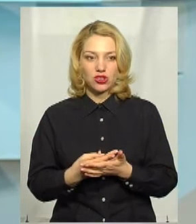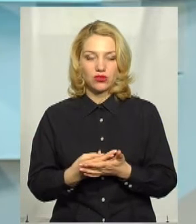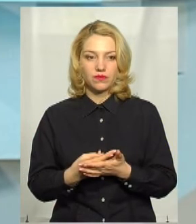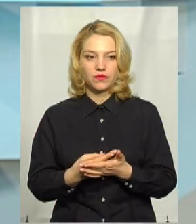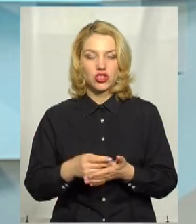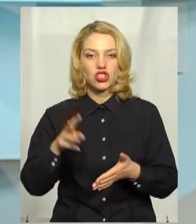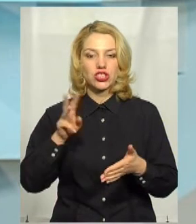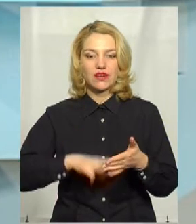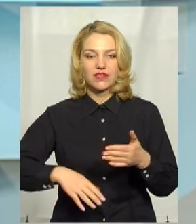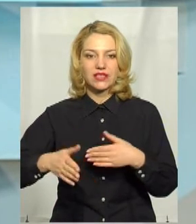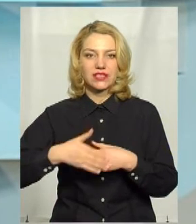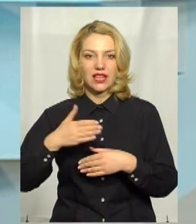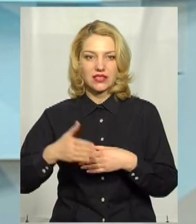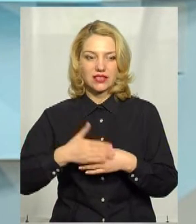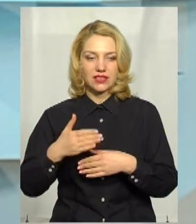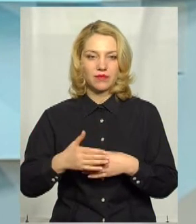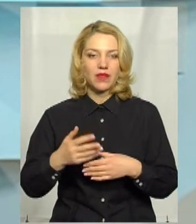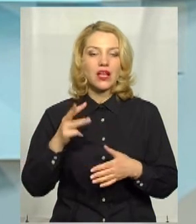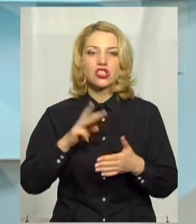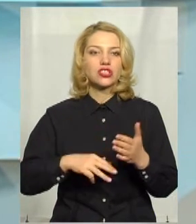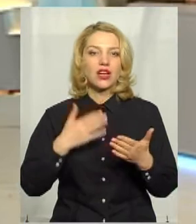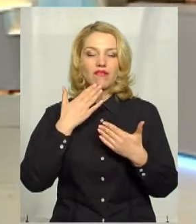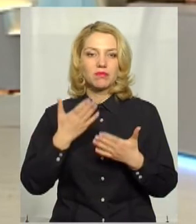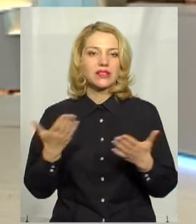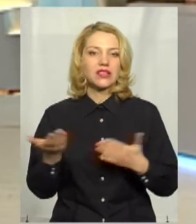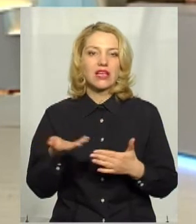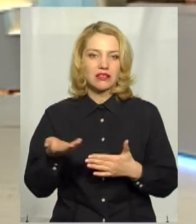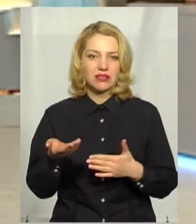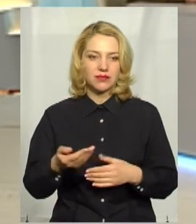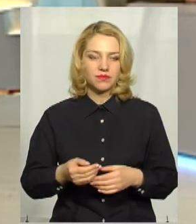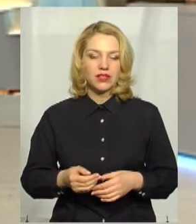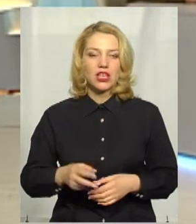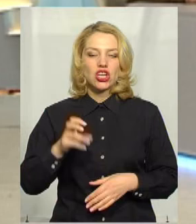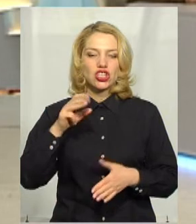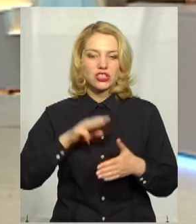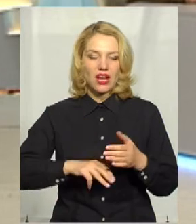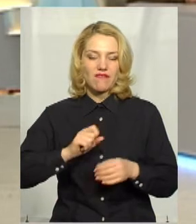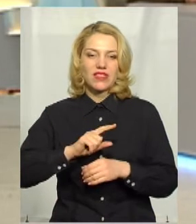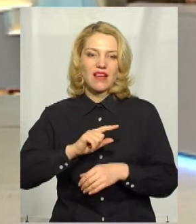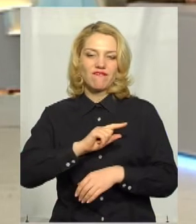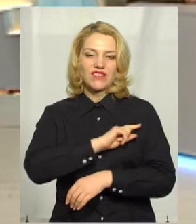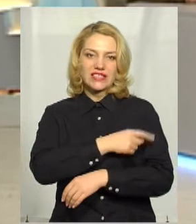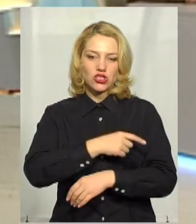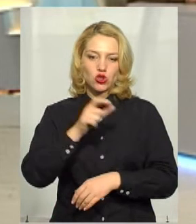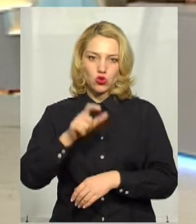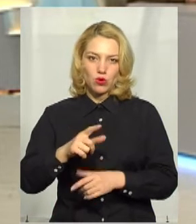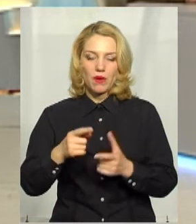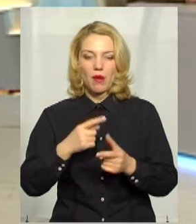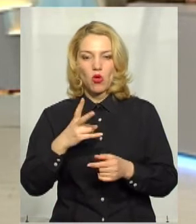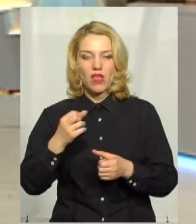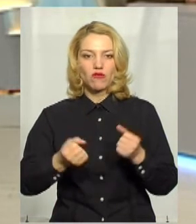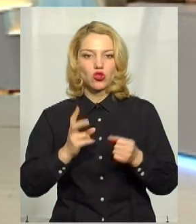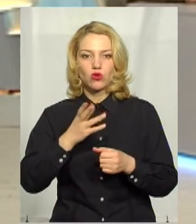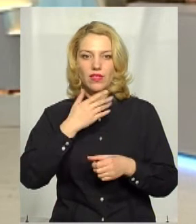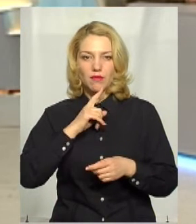Передбачено штрафні санкції. штрафи? Штраф на фізичну особу або на водія, якщо не буде виконувати,